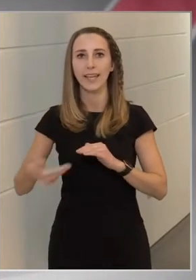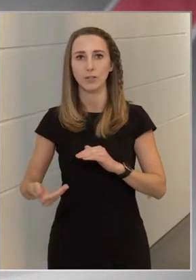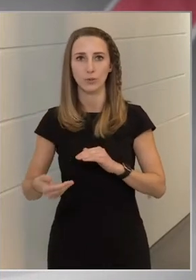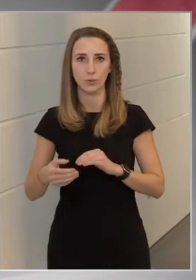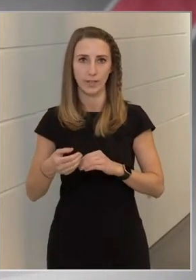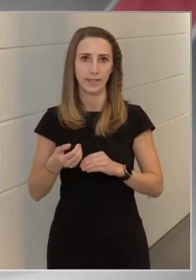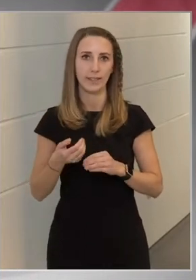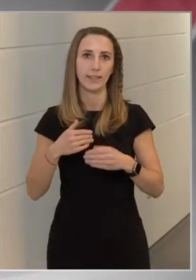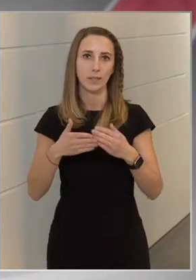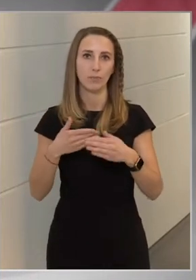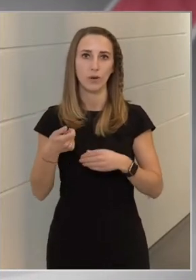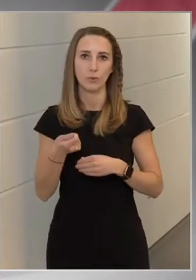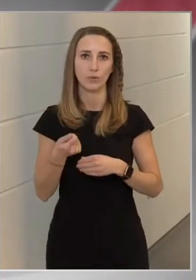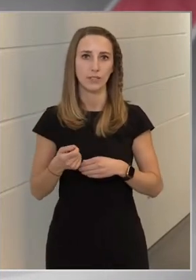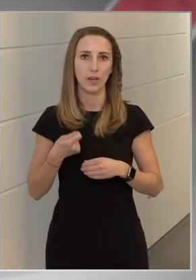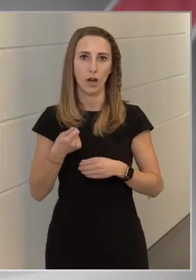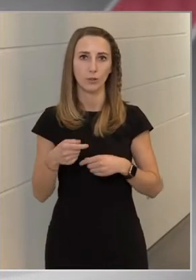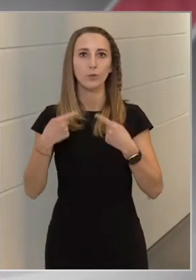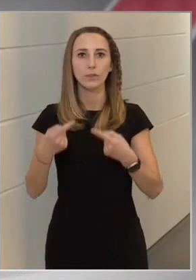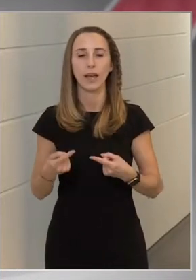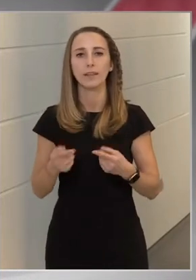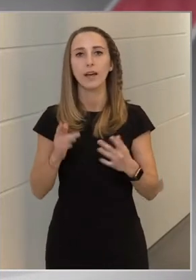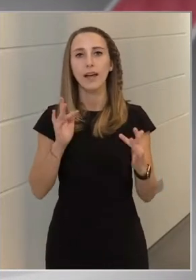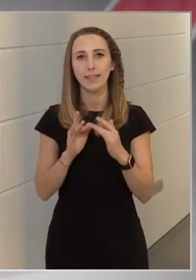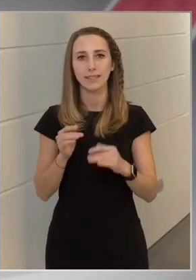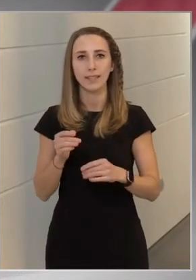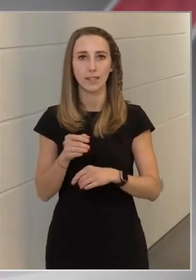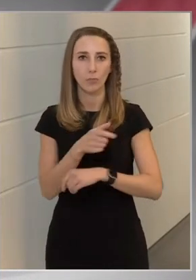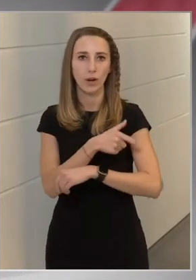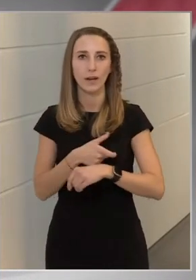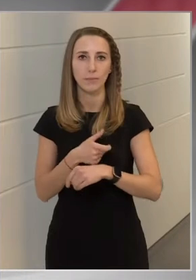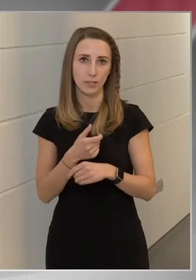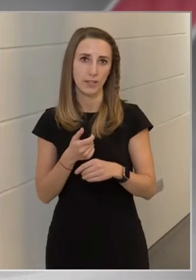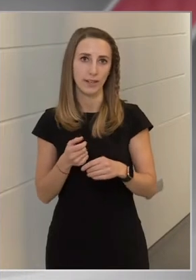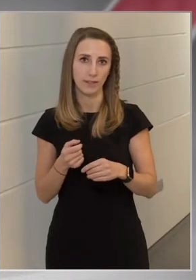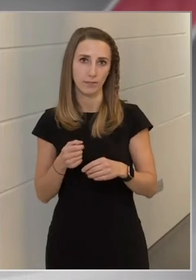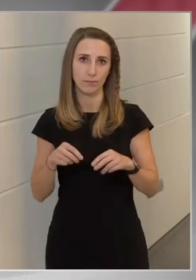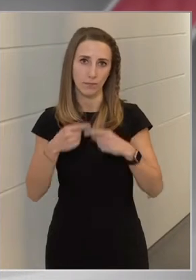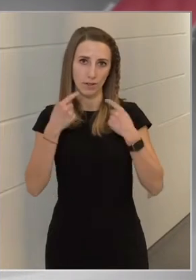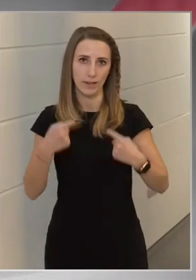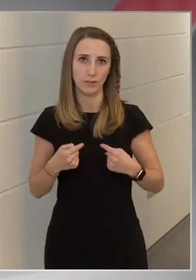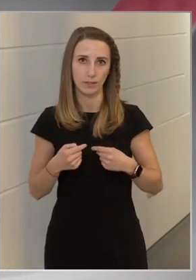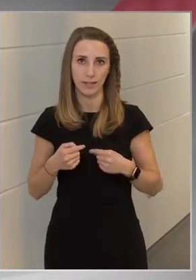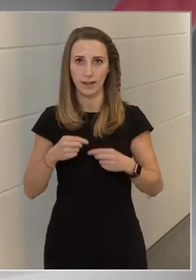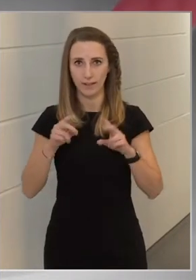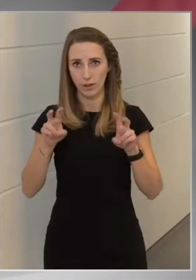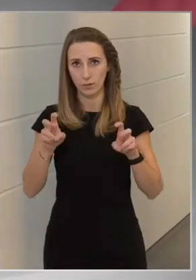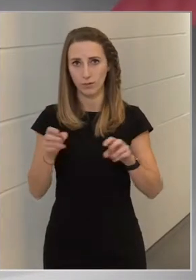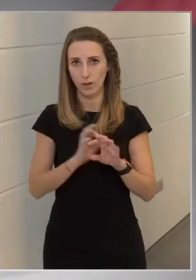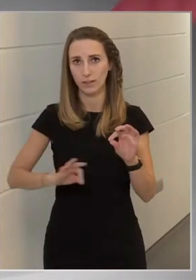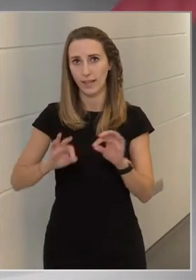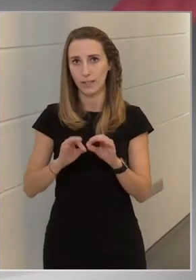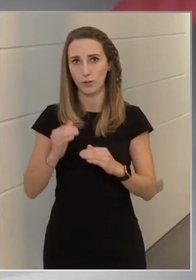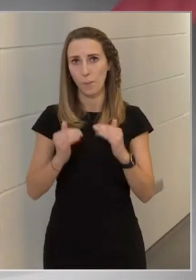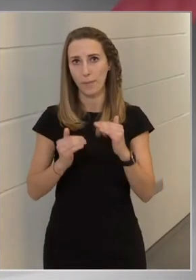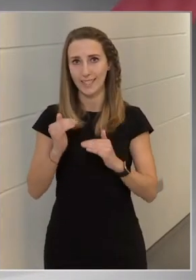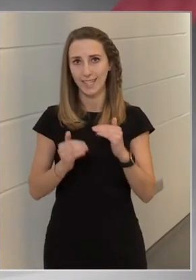után? Az ellenszéki polgármesterek is az alkotmánybíróság határozatára hivatkozva teljes kompenzációt akarnak.